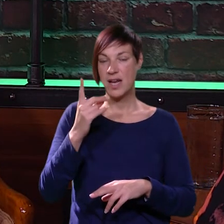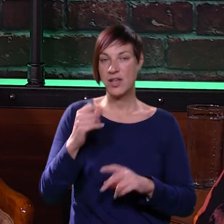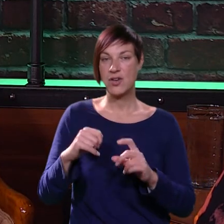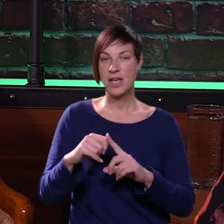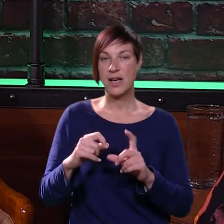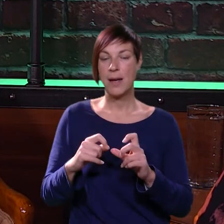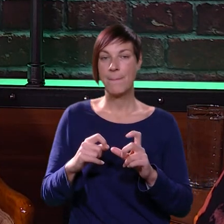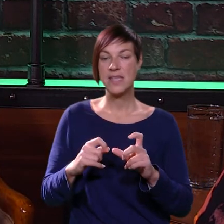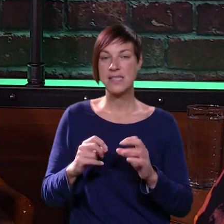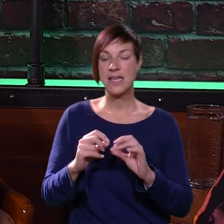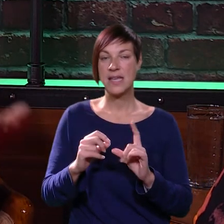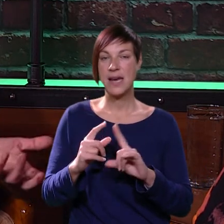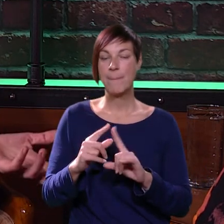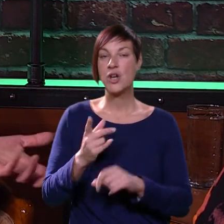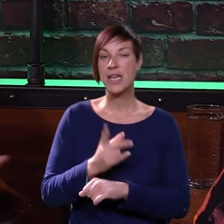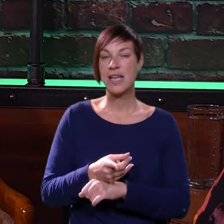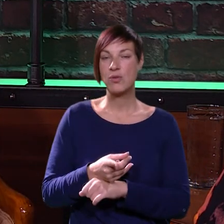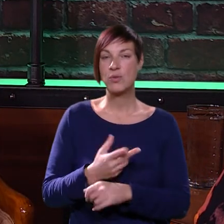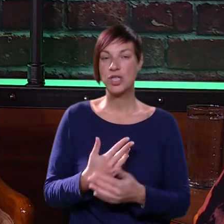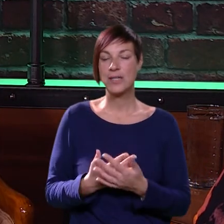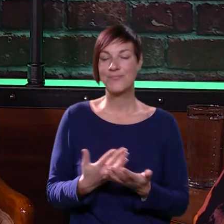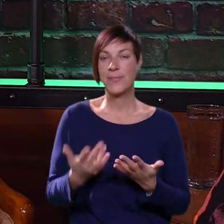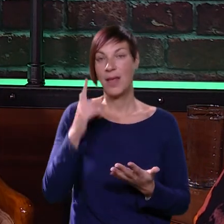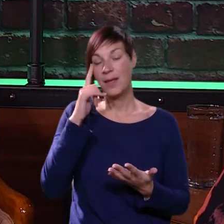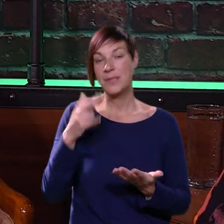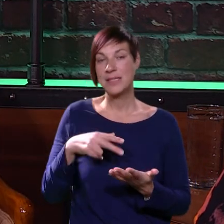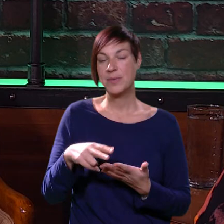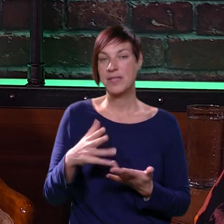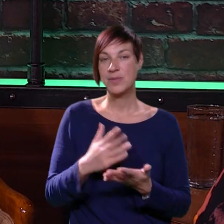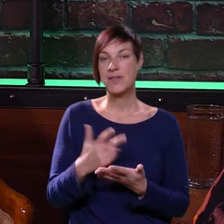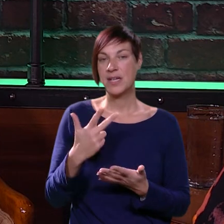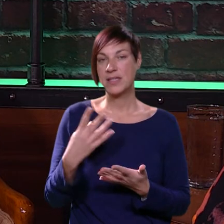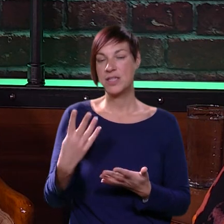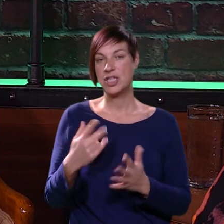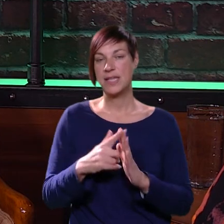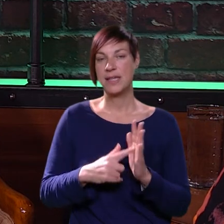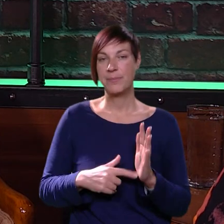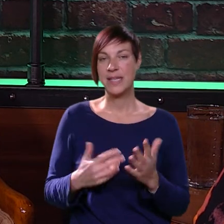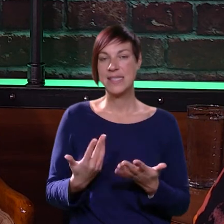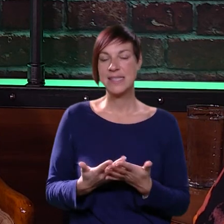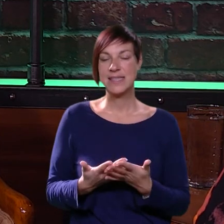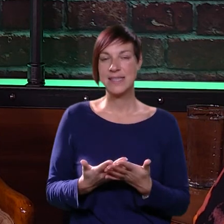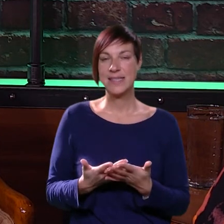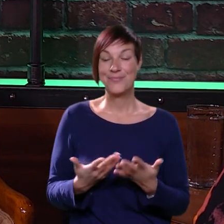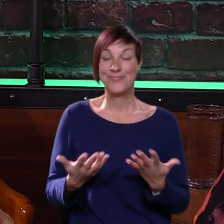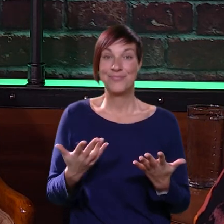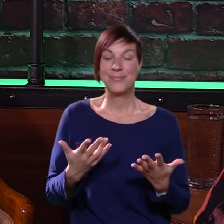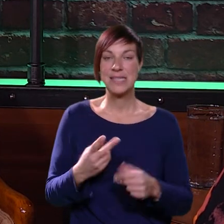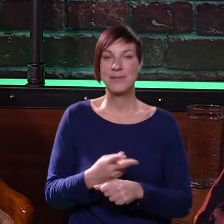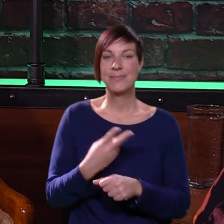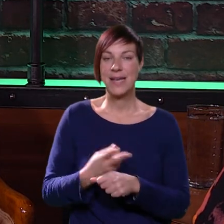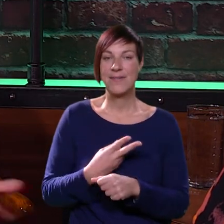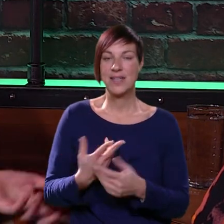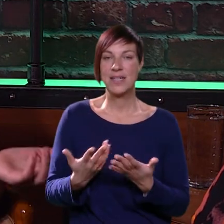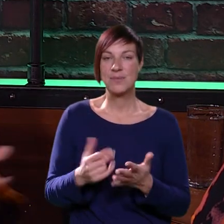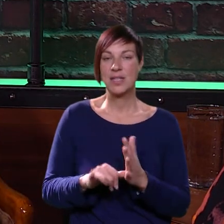kabe cerebro i gore smo se naručili. Pa mislim, idemo svako 3-4 mjeseca. Nije to tako, mislim,